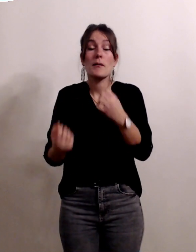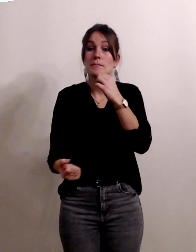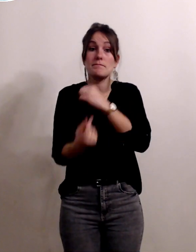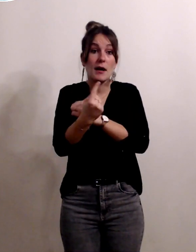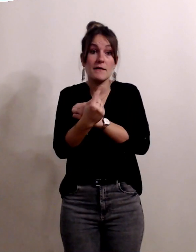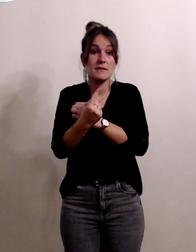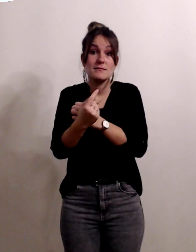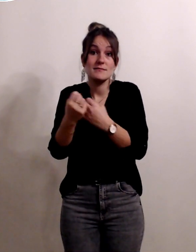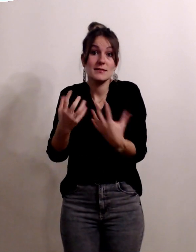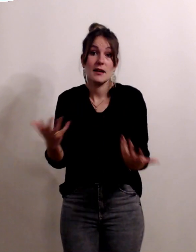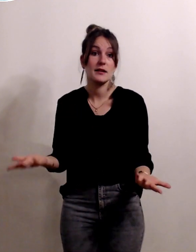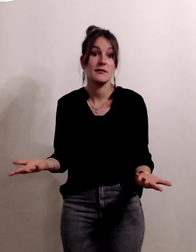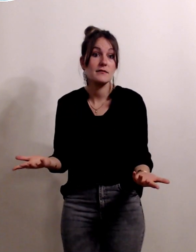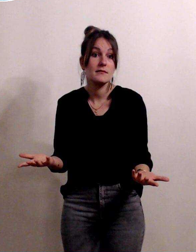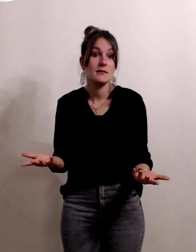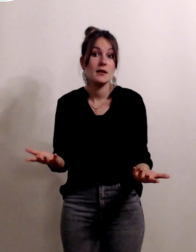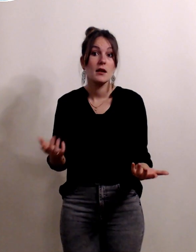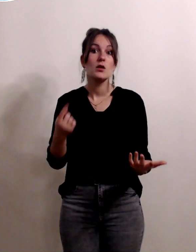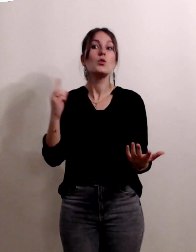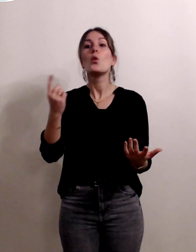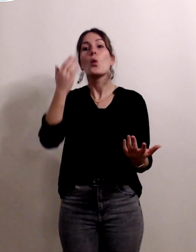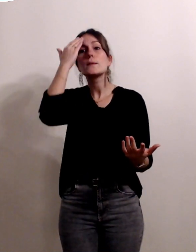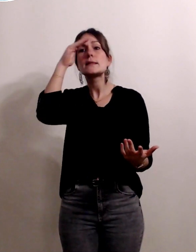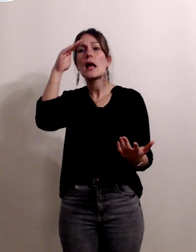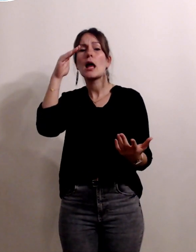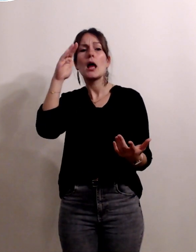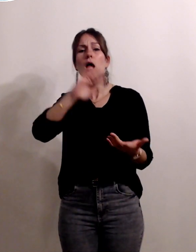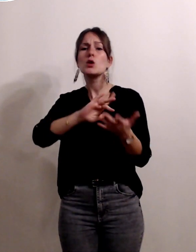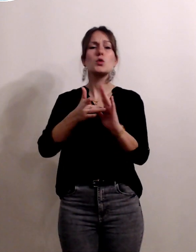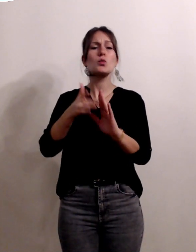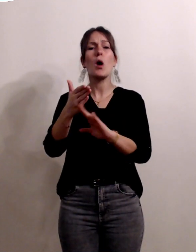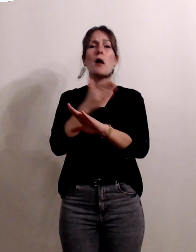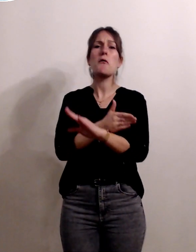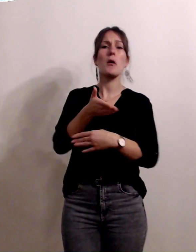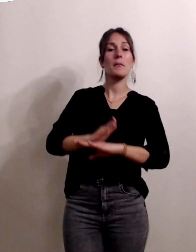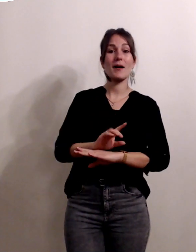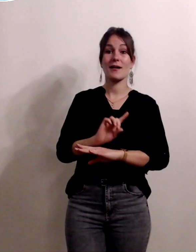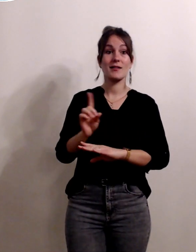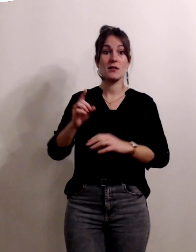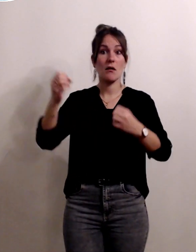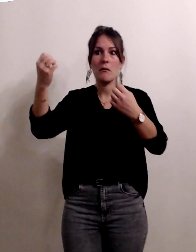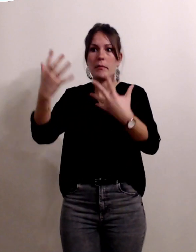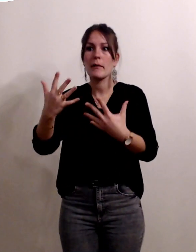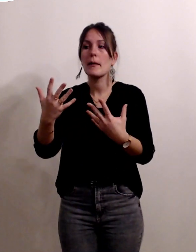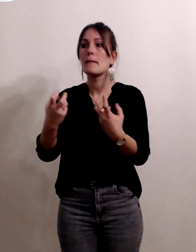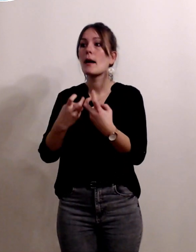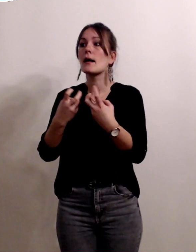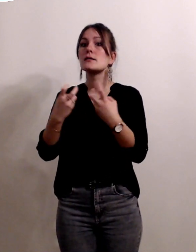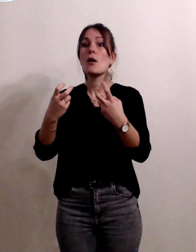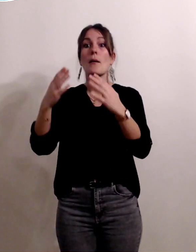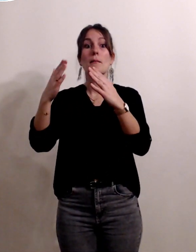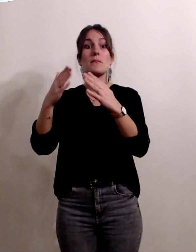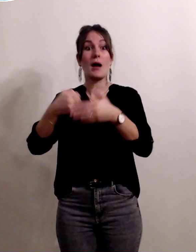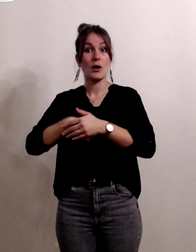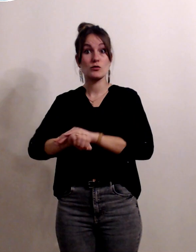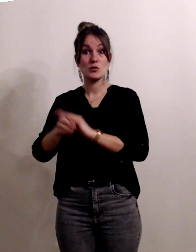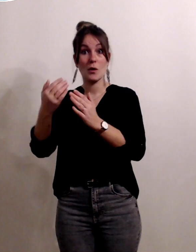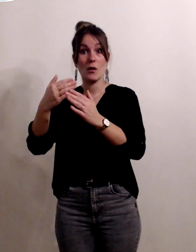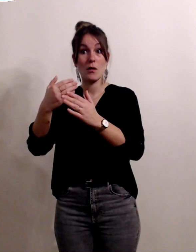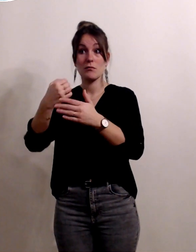c'est aussi ce qui nous fait émettre une réserve sur les accouchements à domicile de ce point de vue